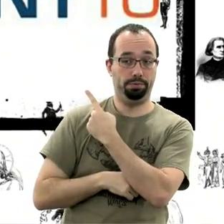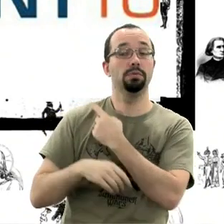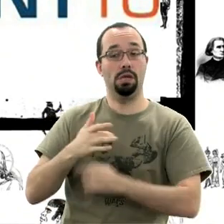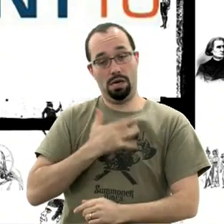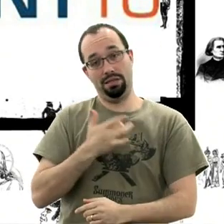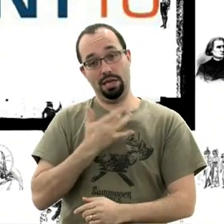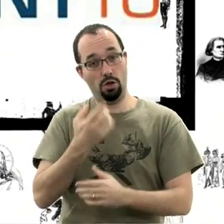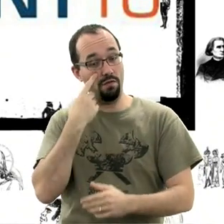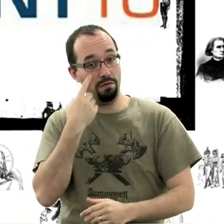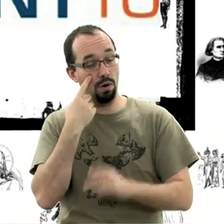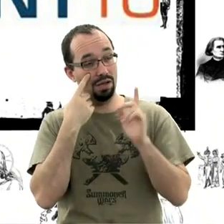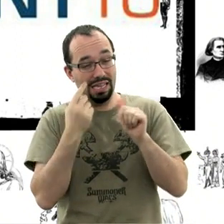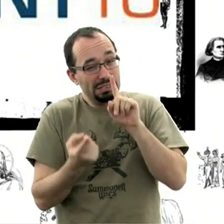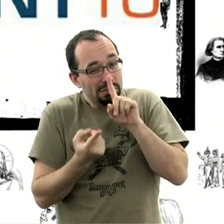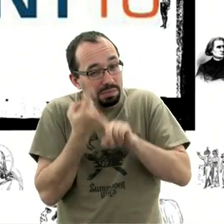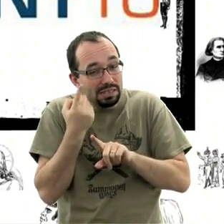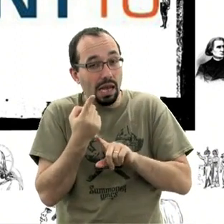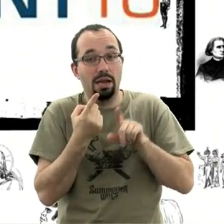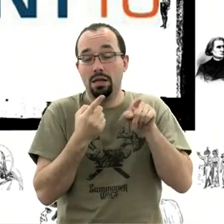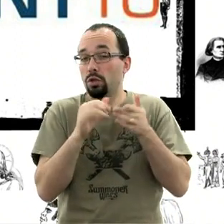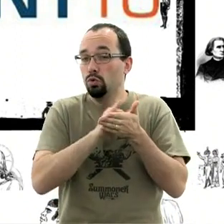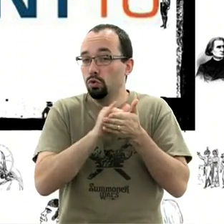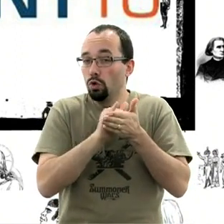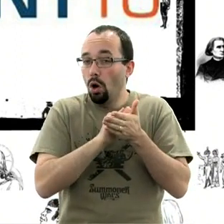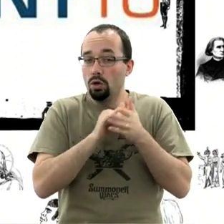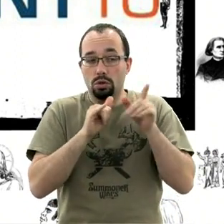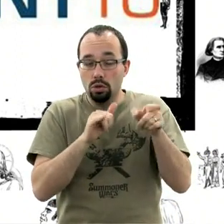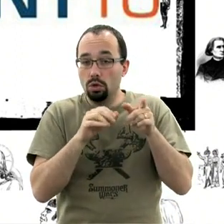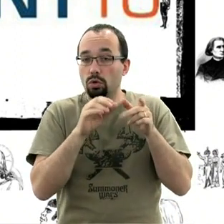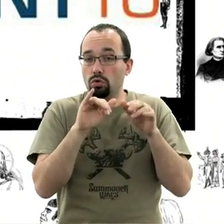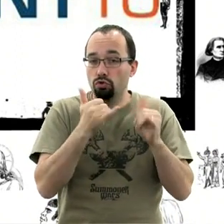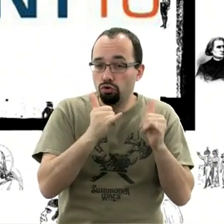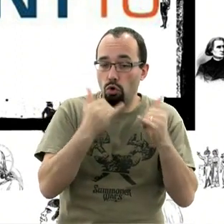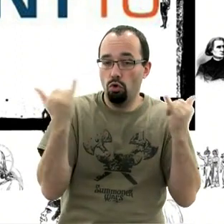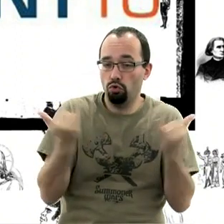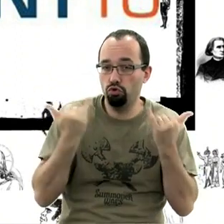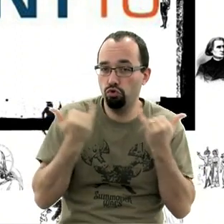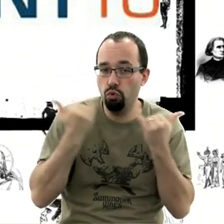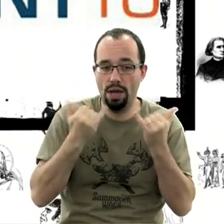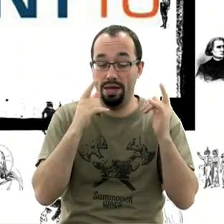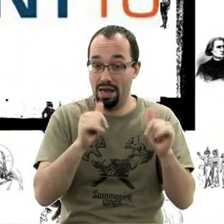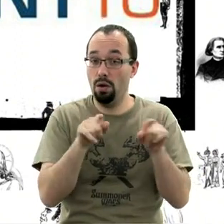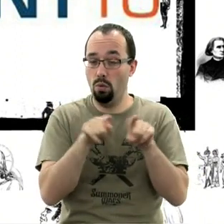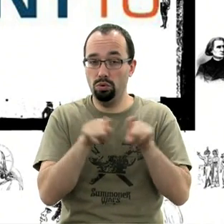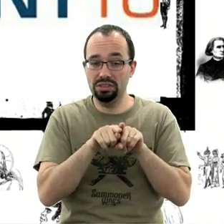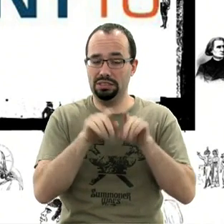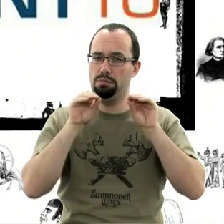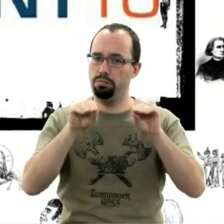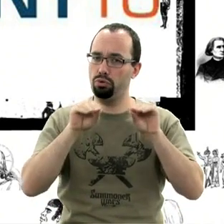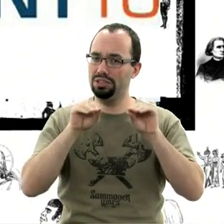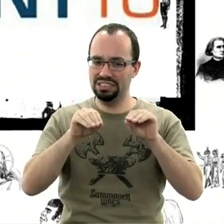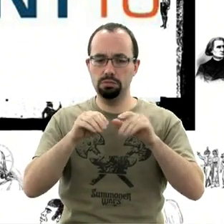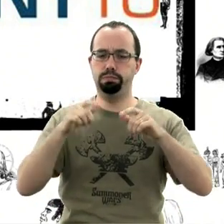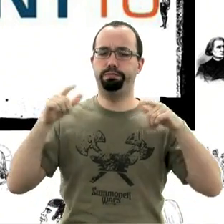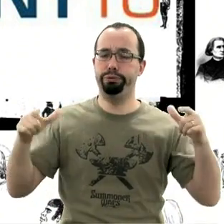spécial et particulier qu'est la ToySphere de New York qui est assez très, très mass market et grand public où certains de nos éditeurs français vont faire